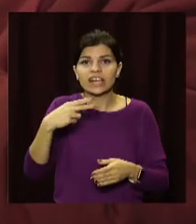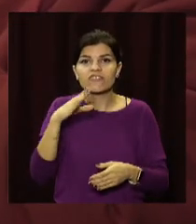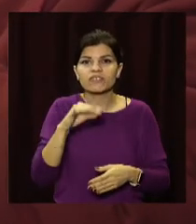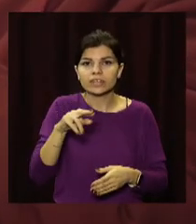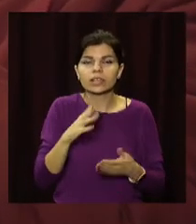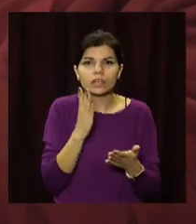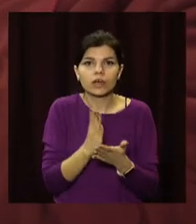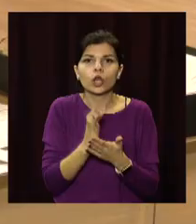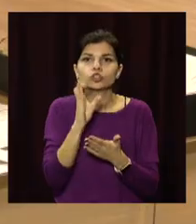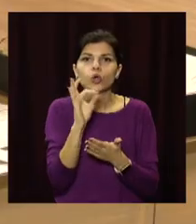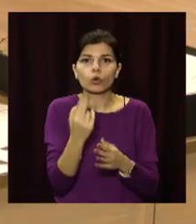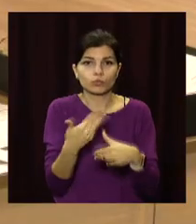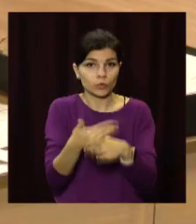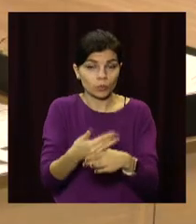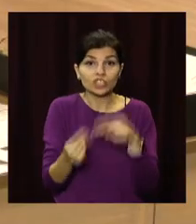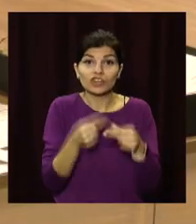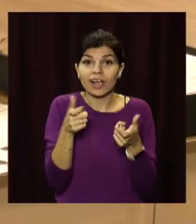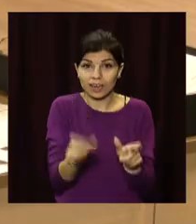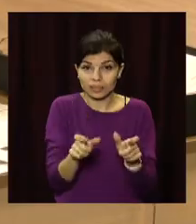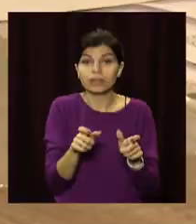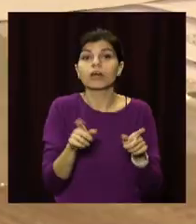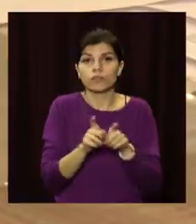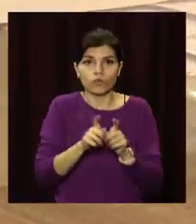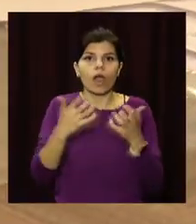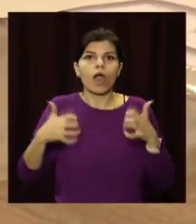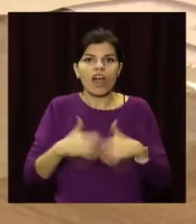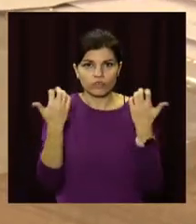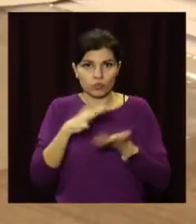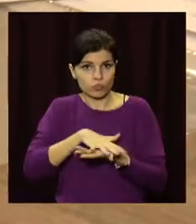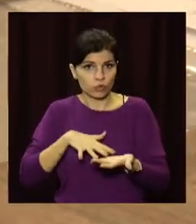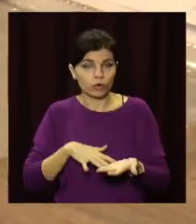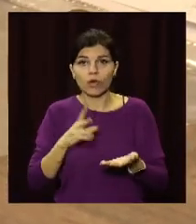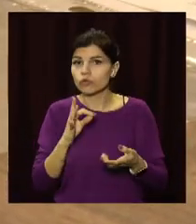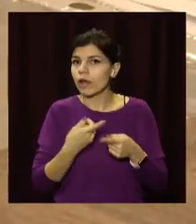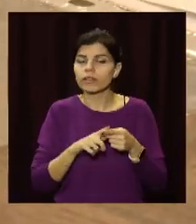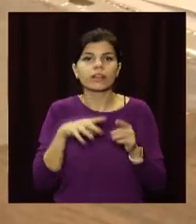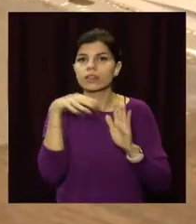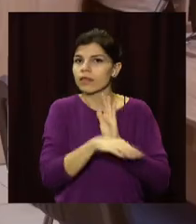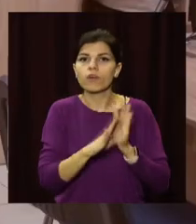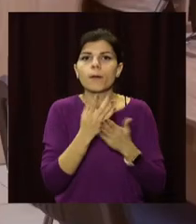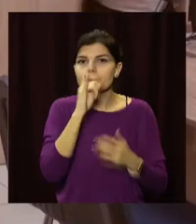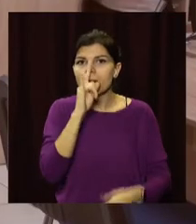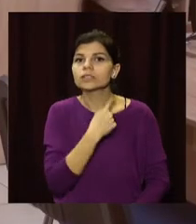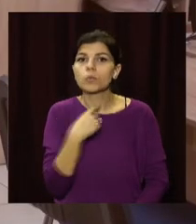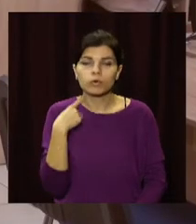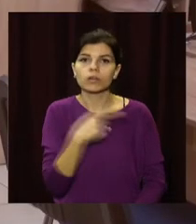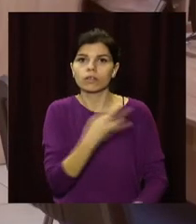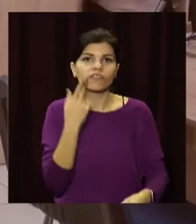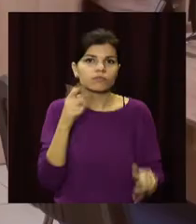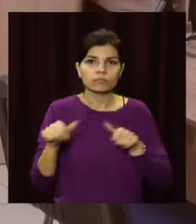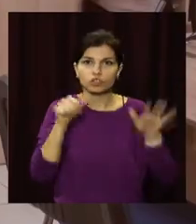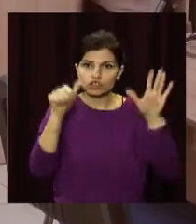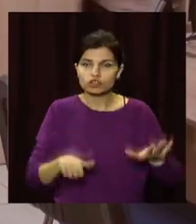карантин більшість виплат продовжено автоматично. Однак це не стосується допомоги малозабезпеченим сім'ям, матерям-одиначкам та дітям з